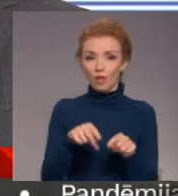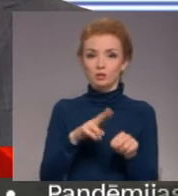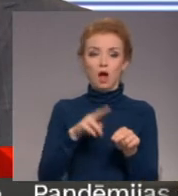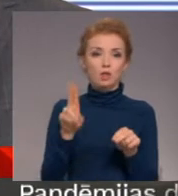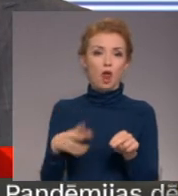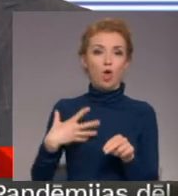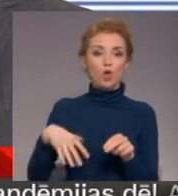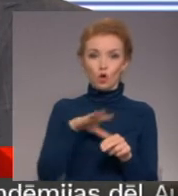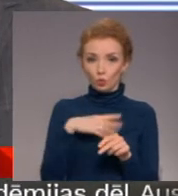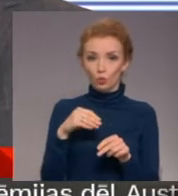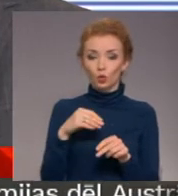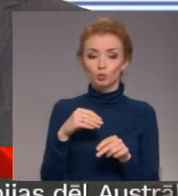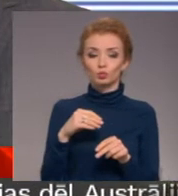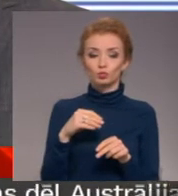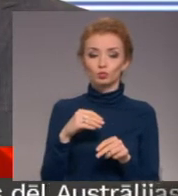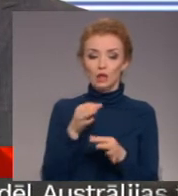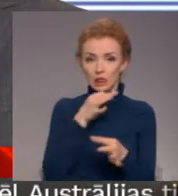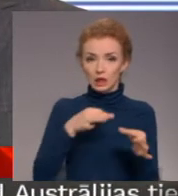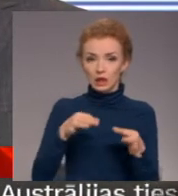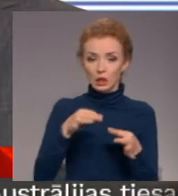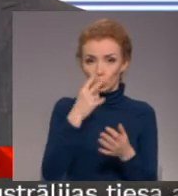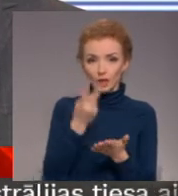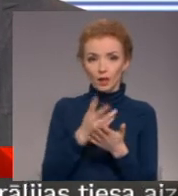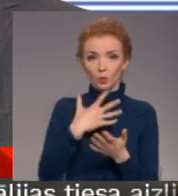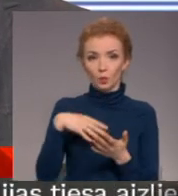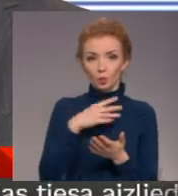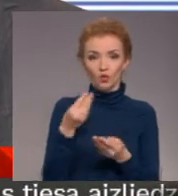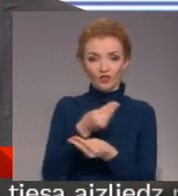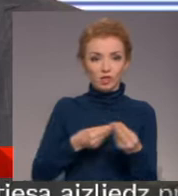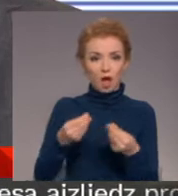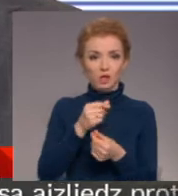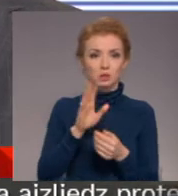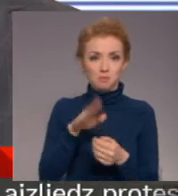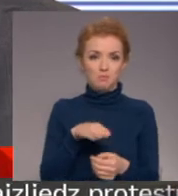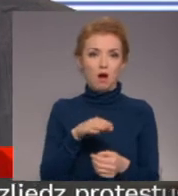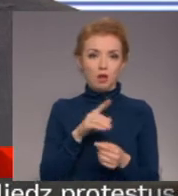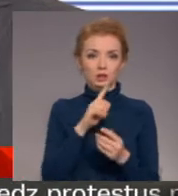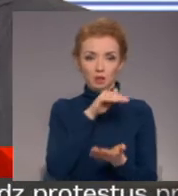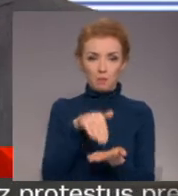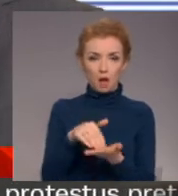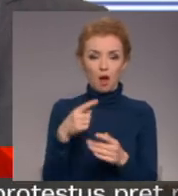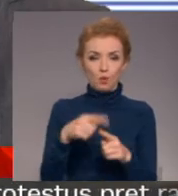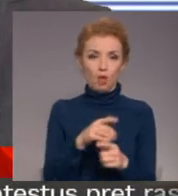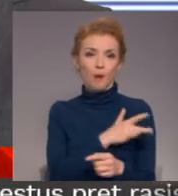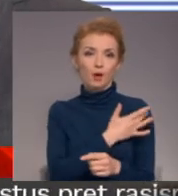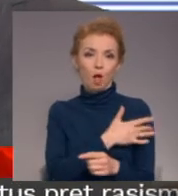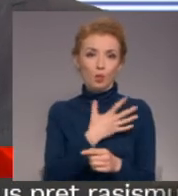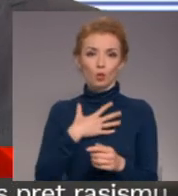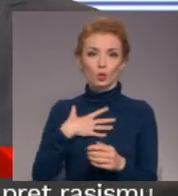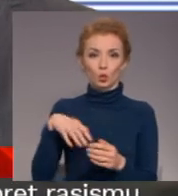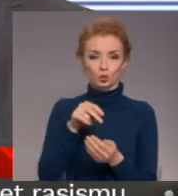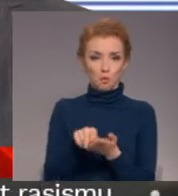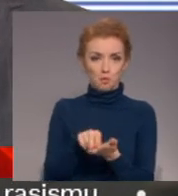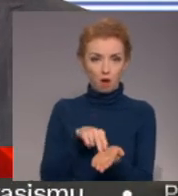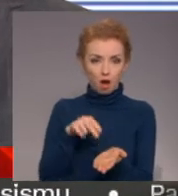uzskatīt mūsu finanses par ilgspējīgām un arī atbildīgi apkalpot mūsu parādu. Bet